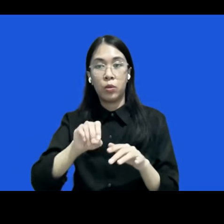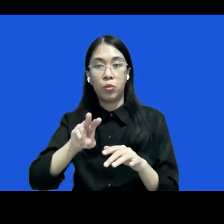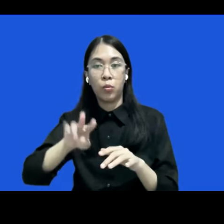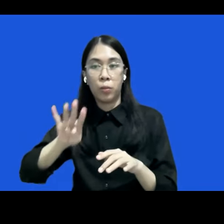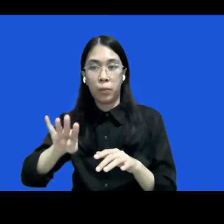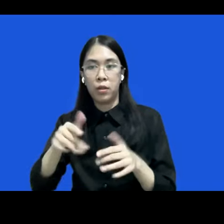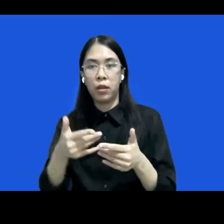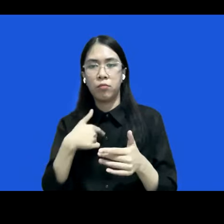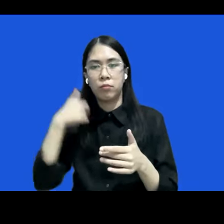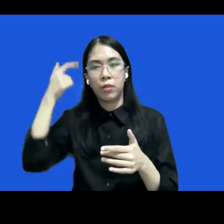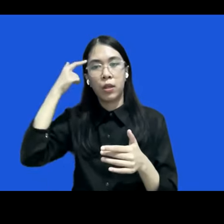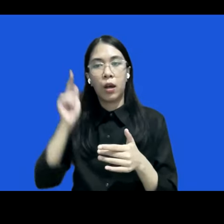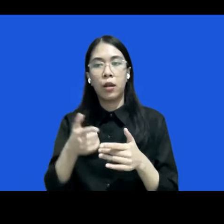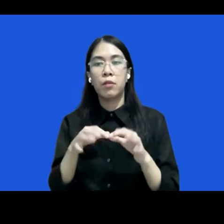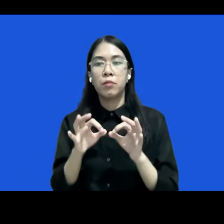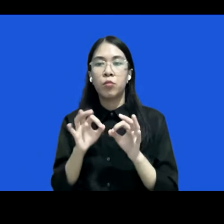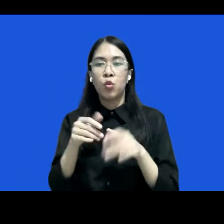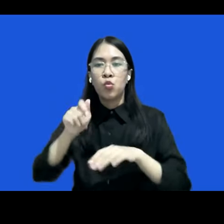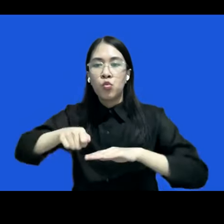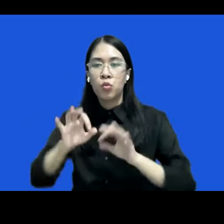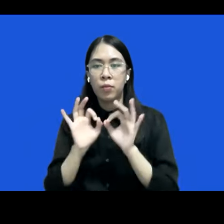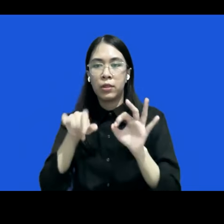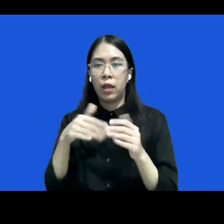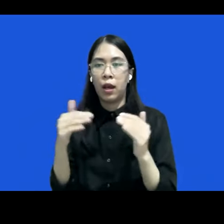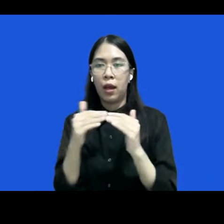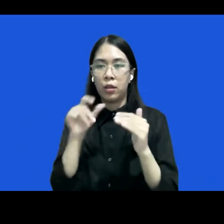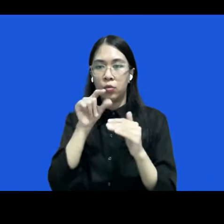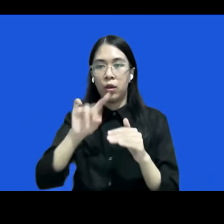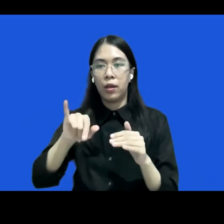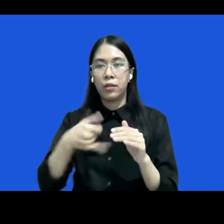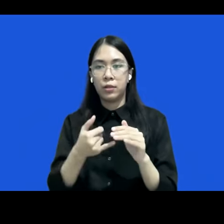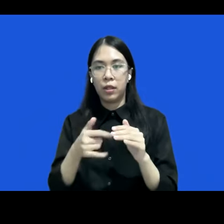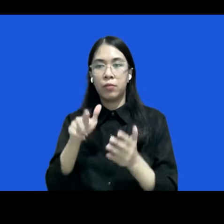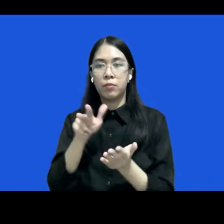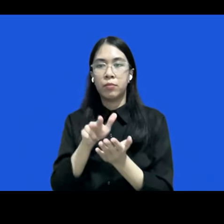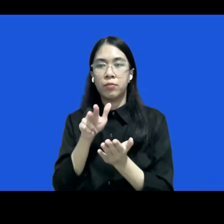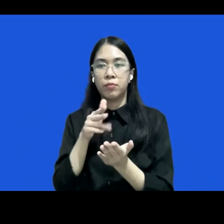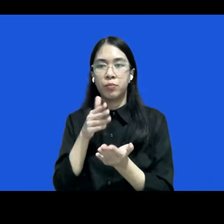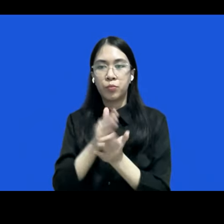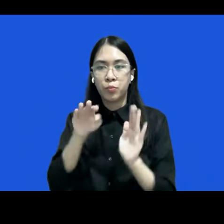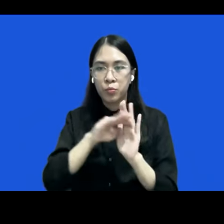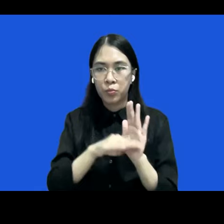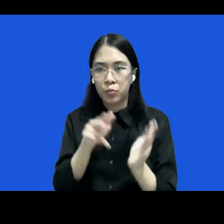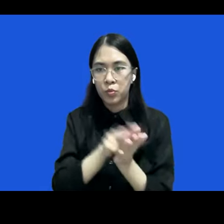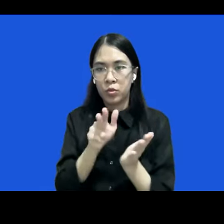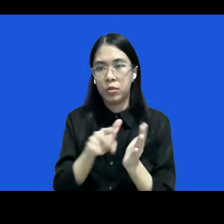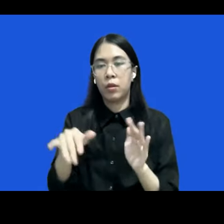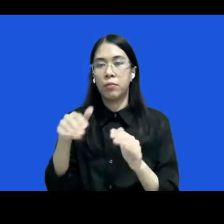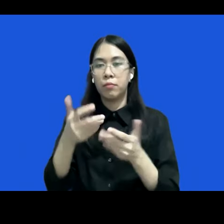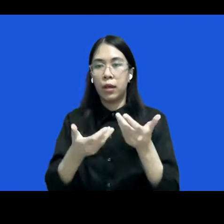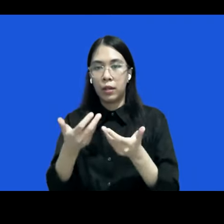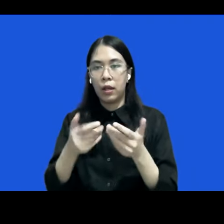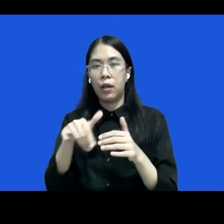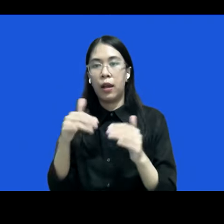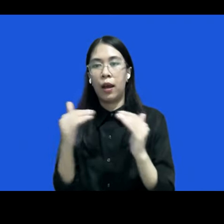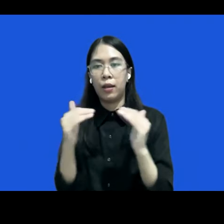memberikan kepastian hukum yang adil yaitu mekanisme RJ melalui putusan pengadilan atau hakim dan tidak dimaksudkan untuk menghapus pertanggung